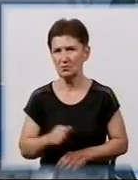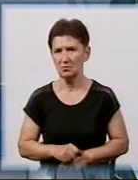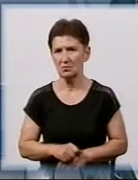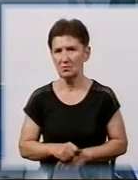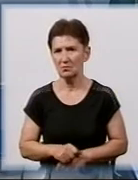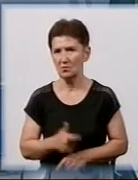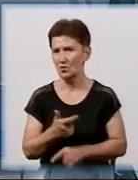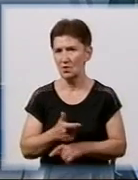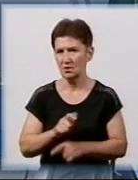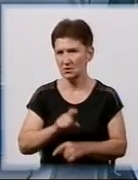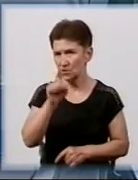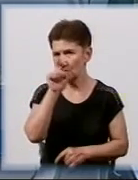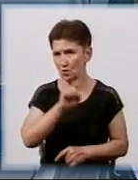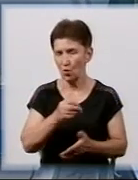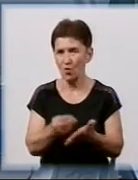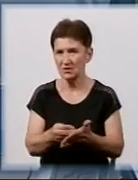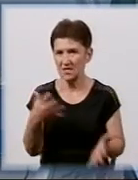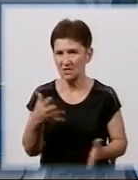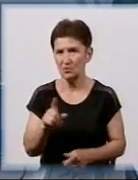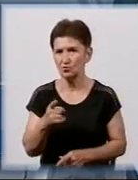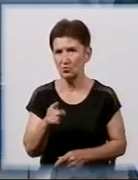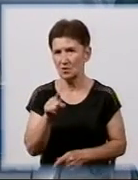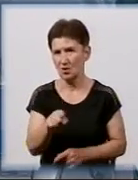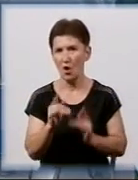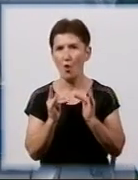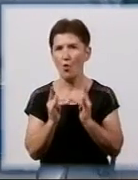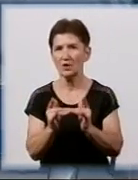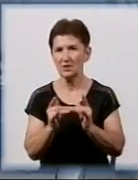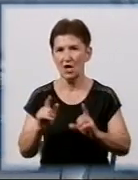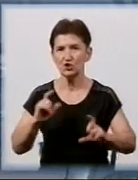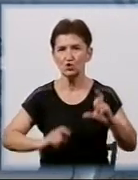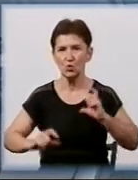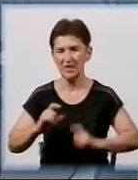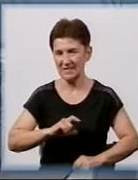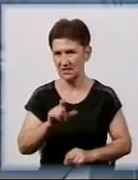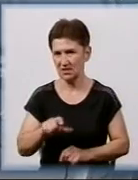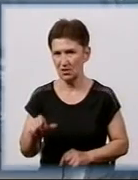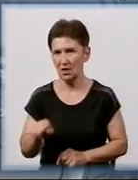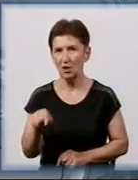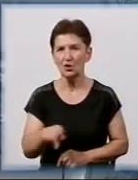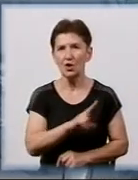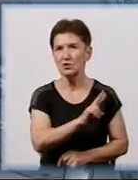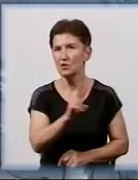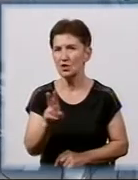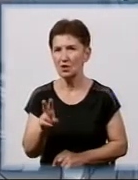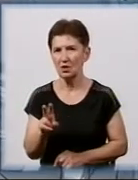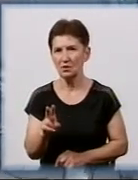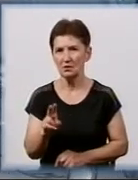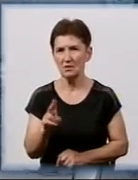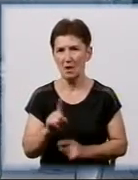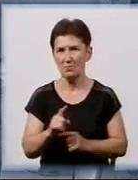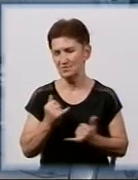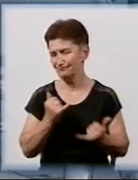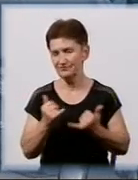дуже негативно, тому що це гуртожиток студентський. Тут ніхто ні з ким не вважається.